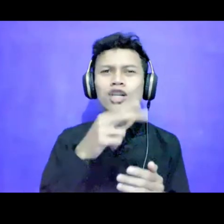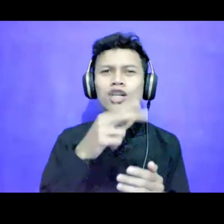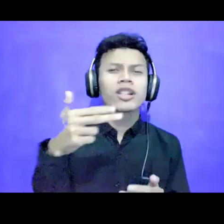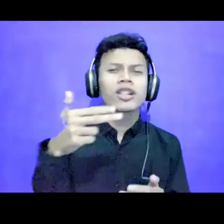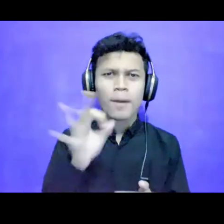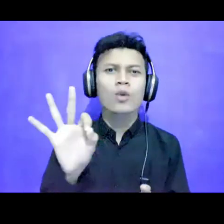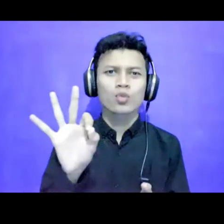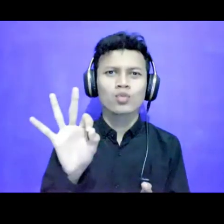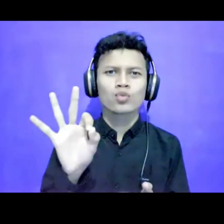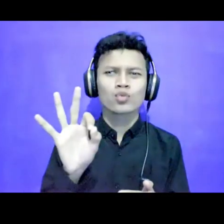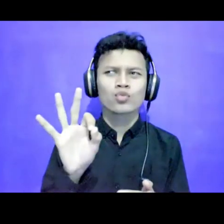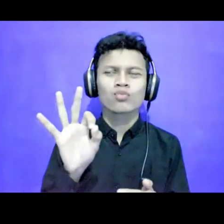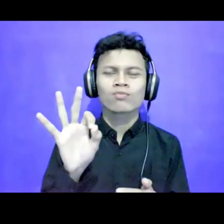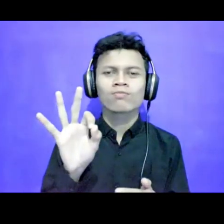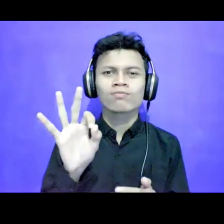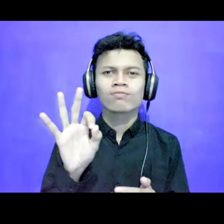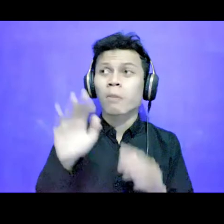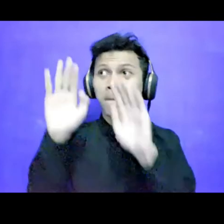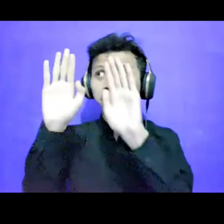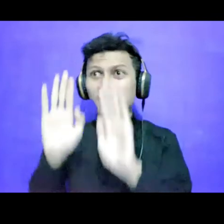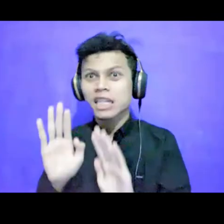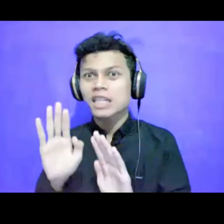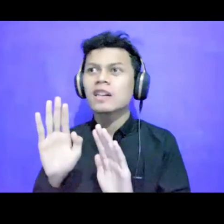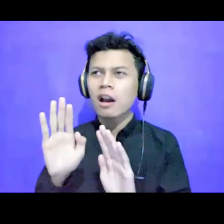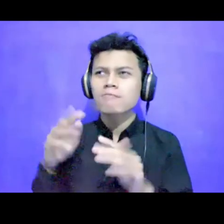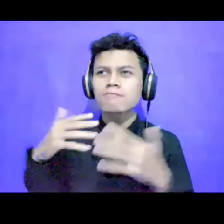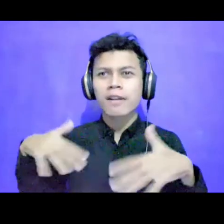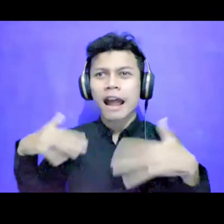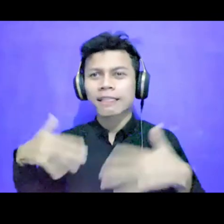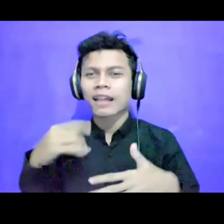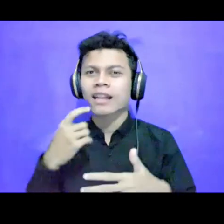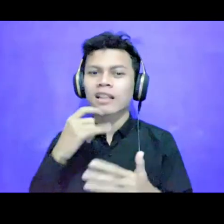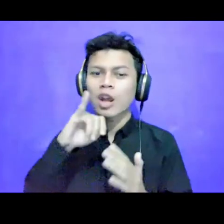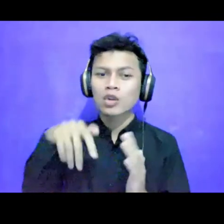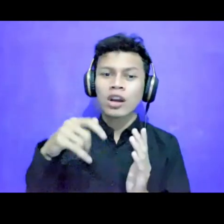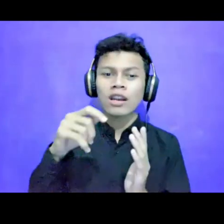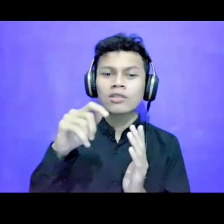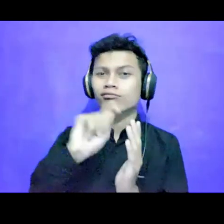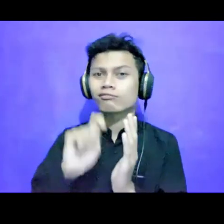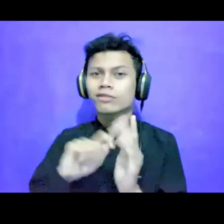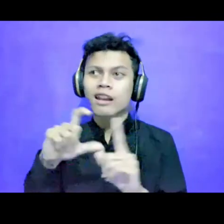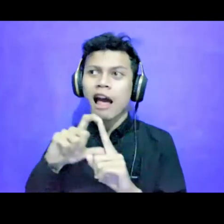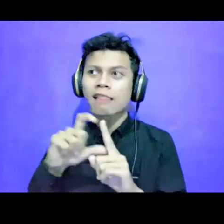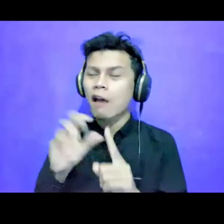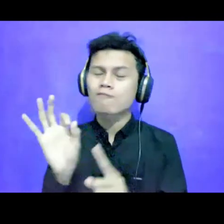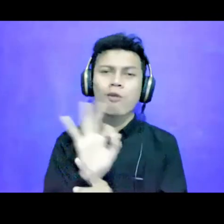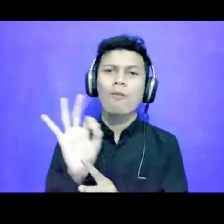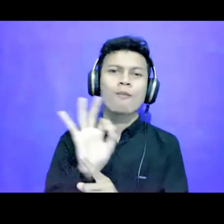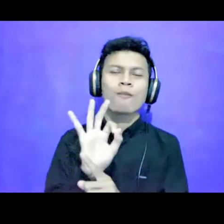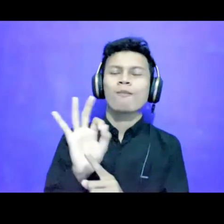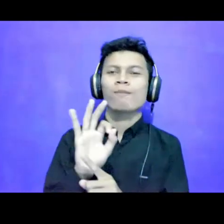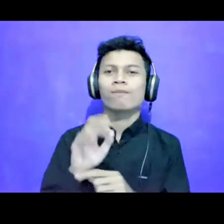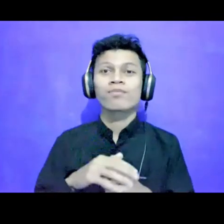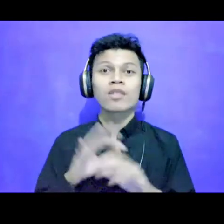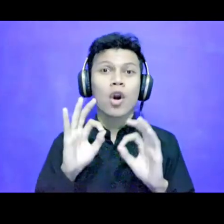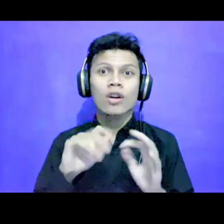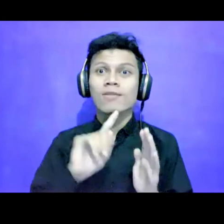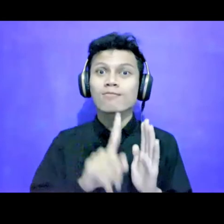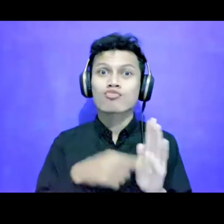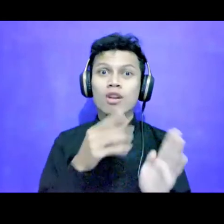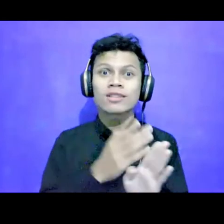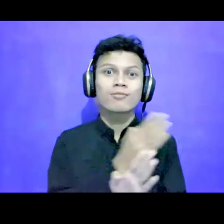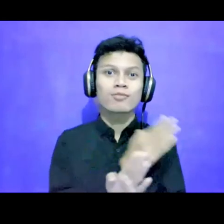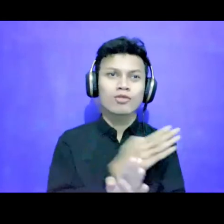Belum banyak media-media yang mempraktekkan jurnalisme data Nah, sebelum kita mulai, aku mungkin